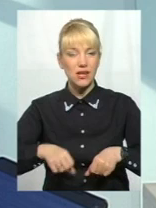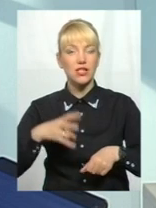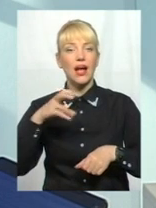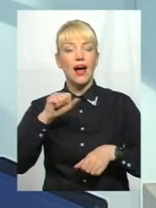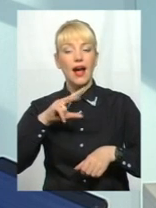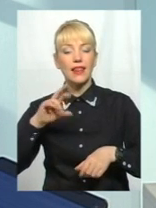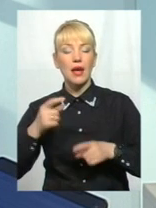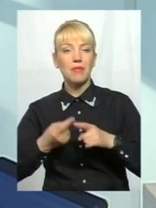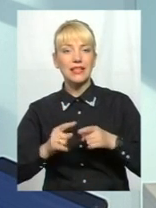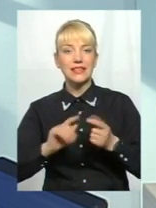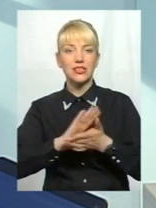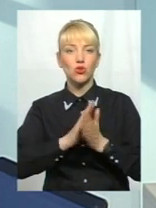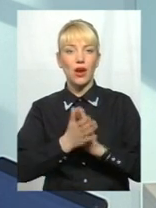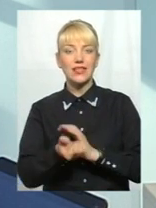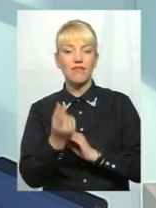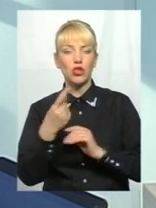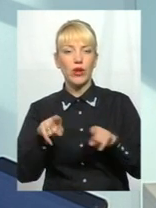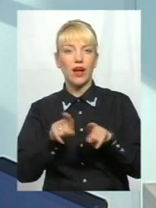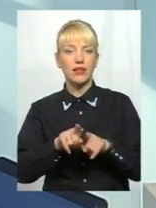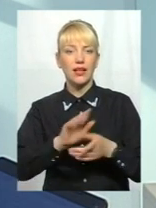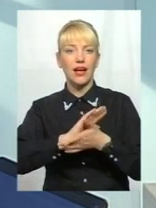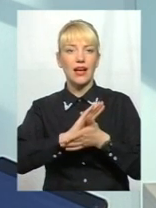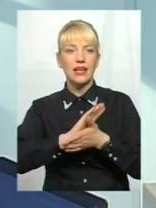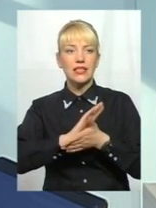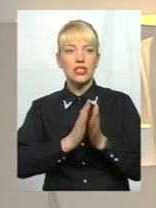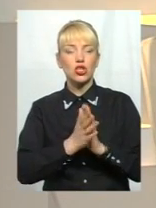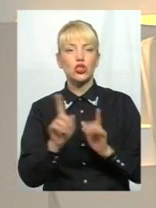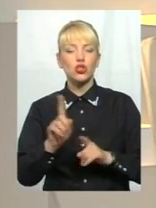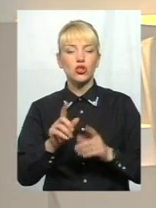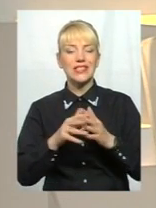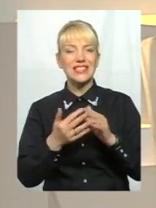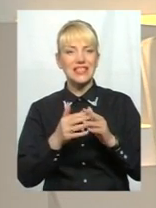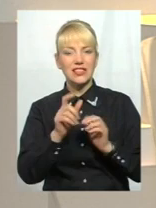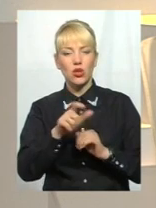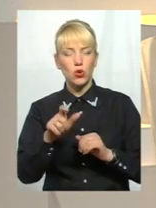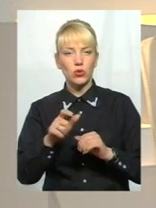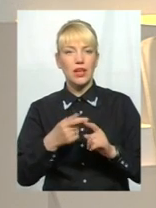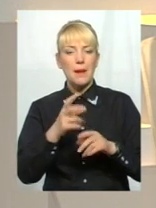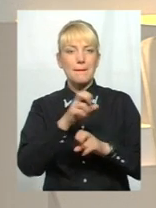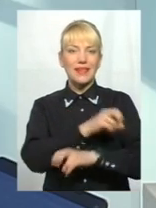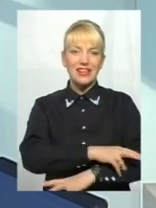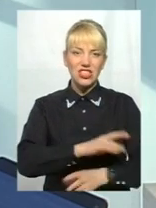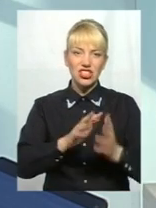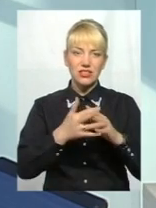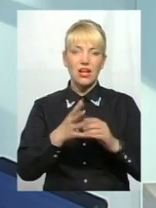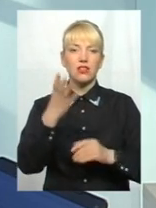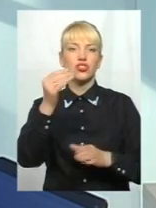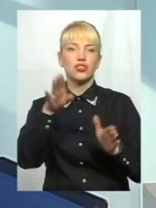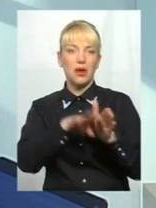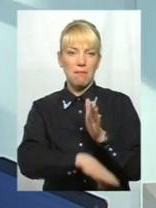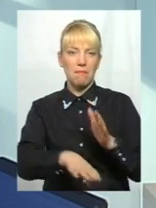ситуації виникає історія, що сьогодні сільський район найбільш став заручником, що, наприклад, бідніші стела стали ще бідніші,